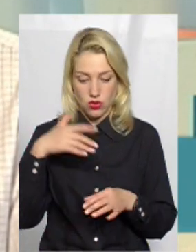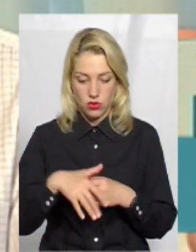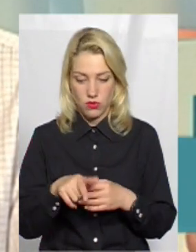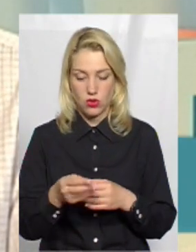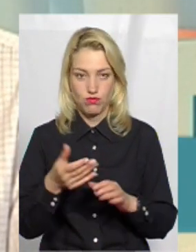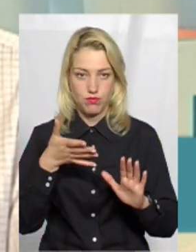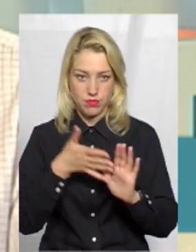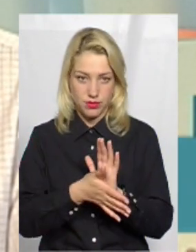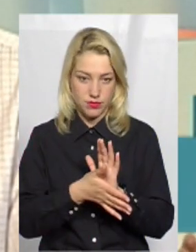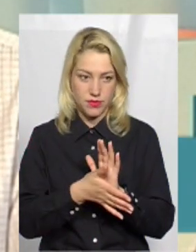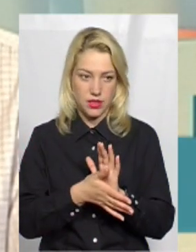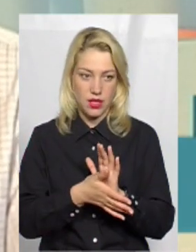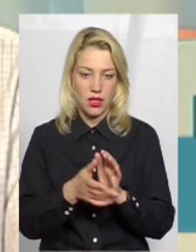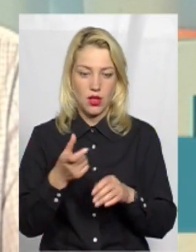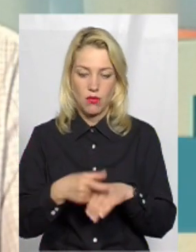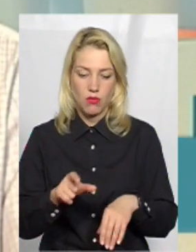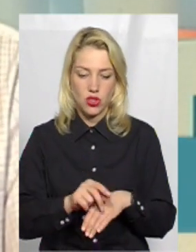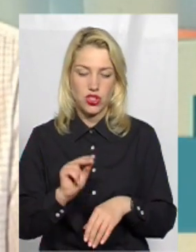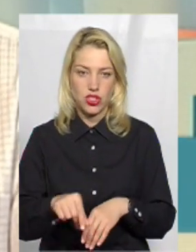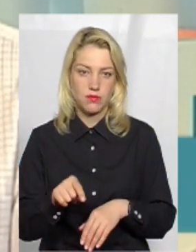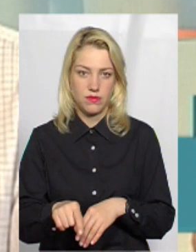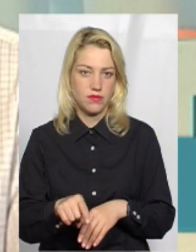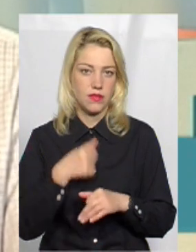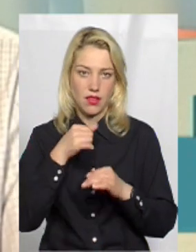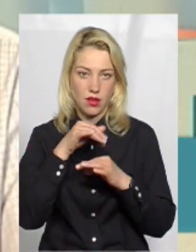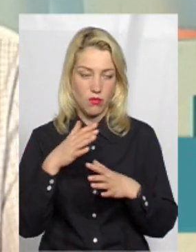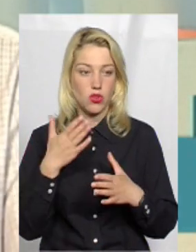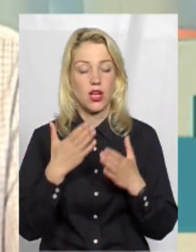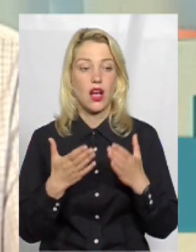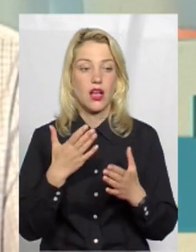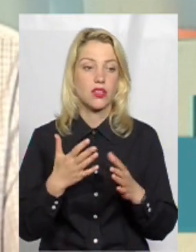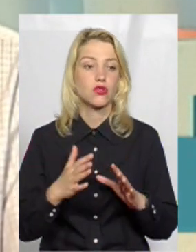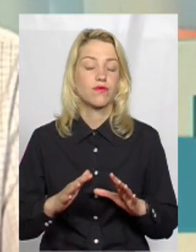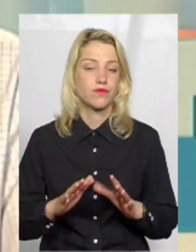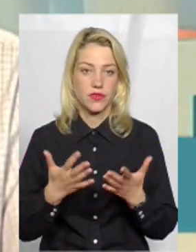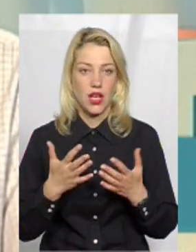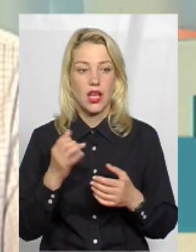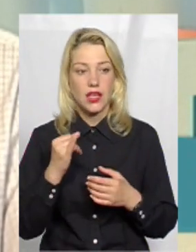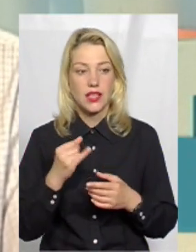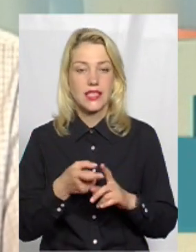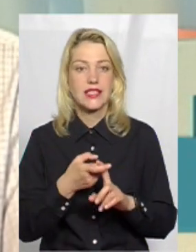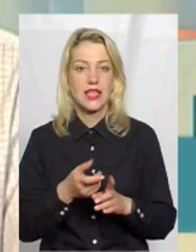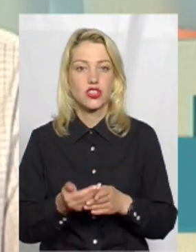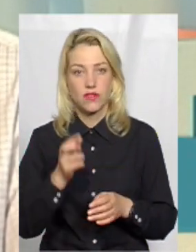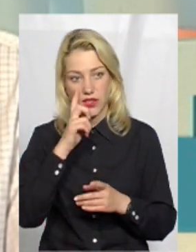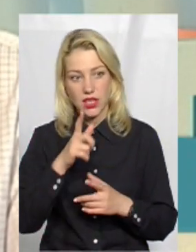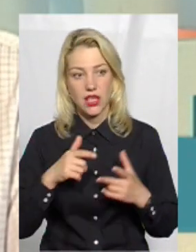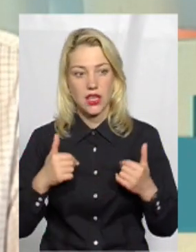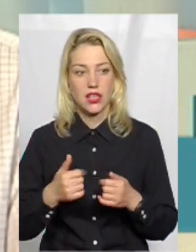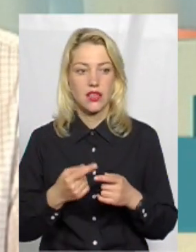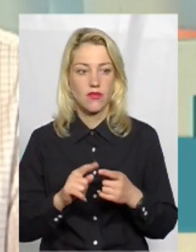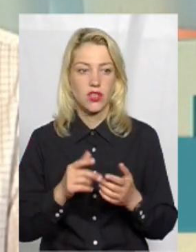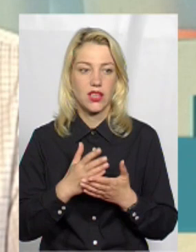ти її витратити більше, аніж ця сума не можеш. Ну, або якщо це буде якийсь форс-мажор. І залежно від країни, вона є